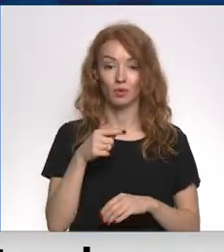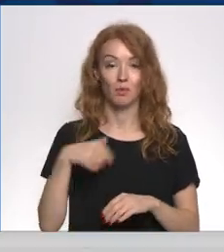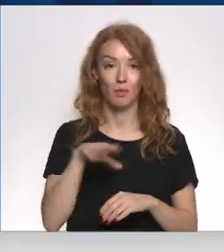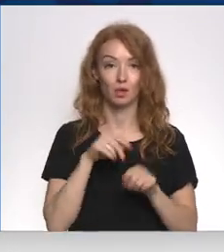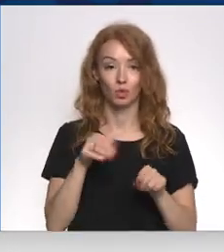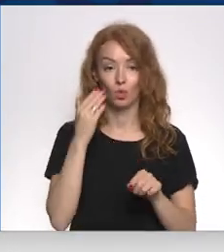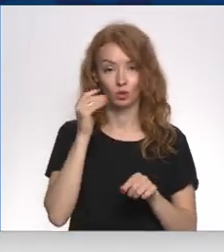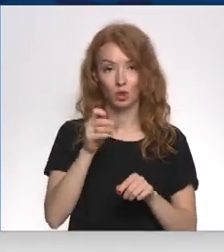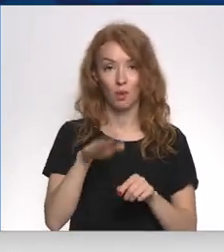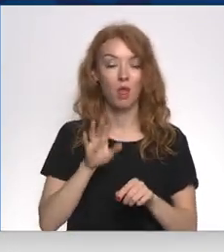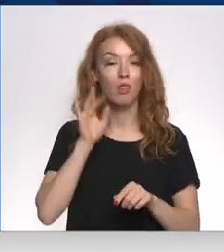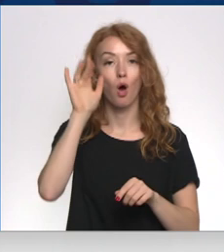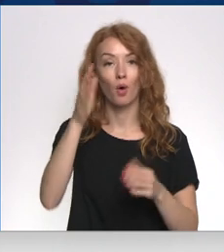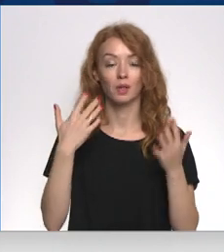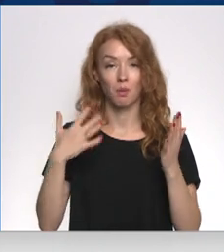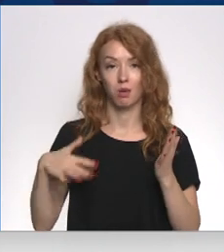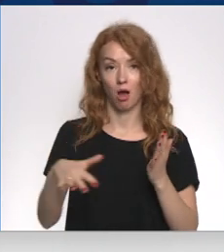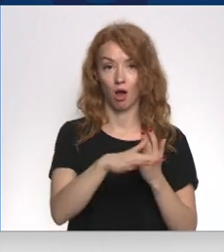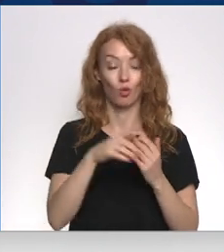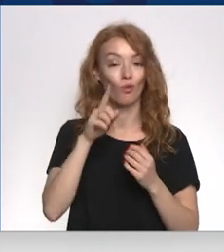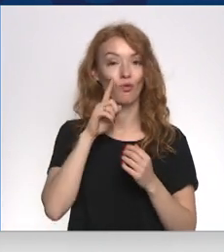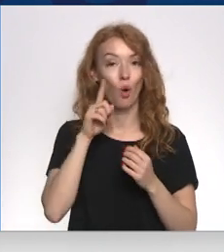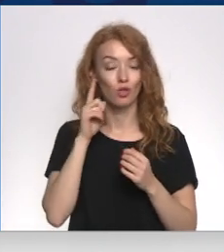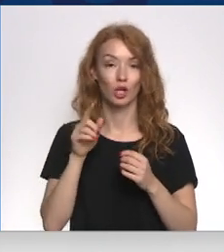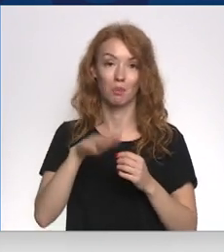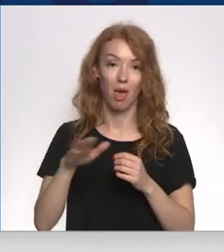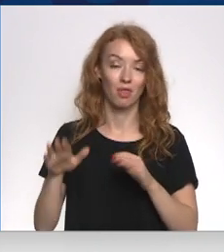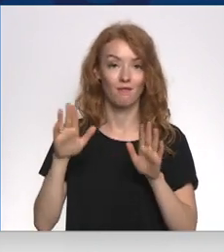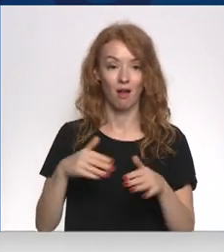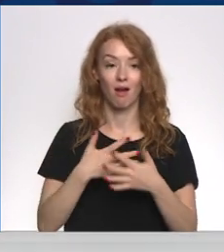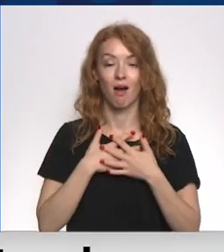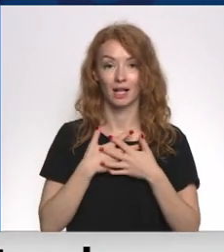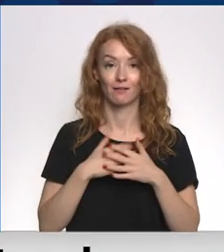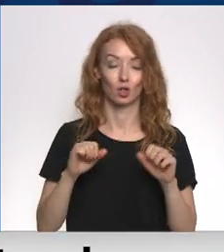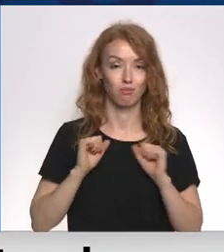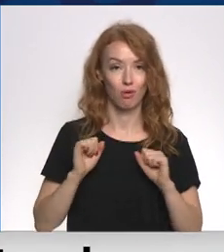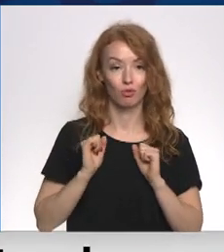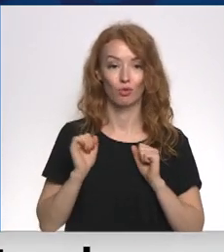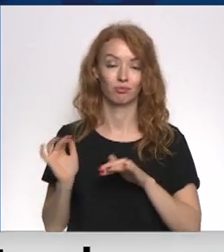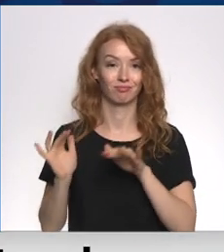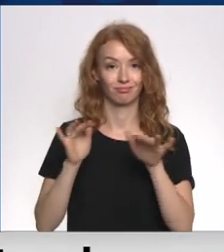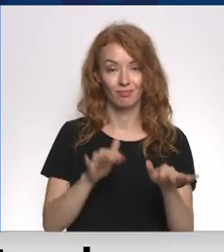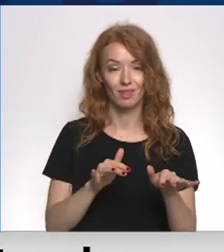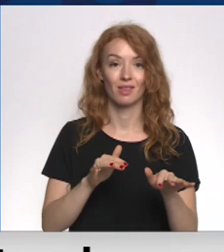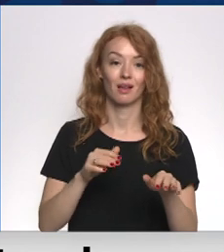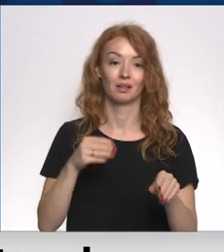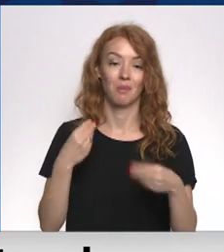mēs esam nosaukuši par nākotnes parku, tātad vieta, kur jaunieši vērni var aktīvi sportot, spēlēt